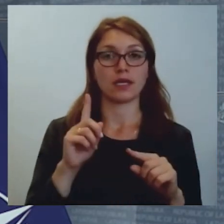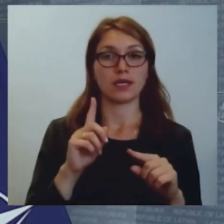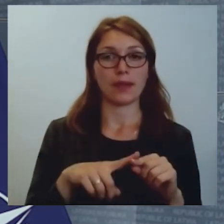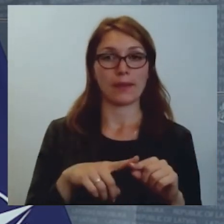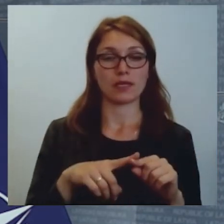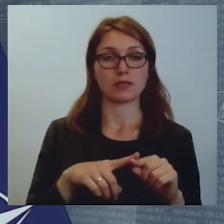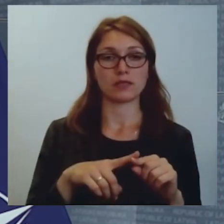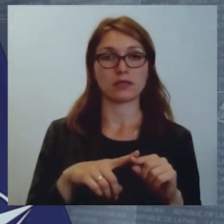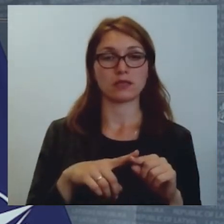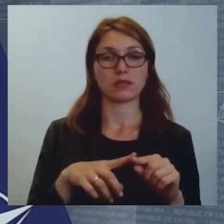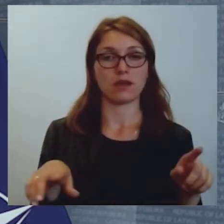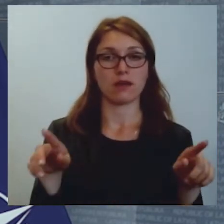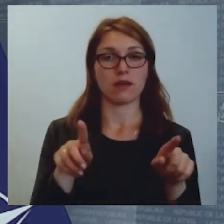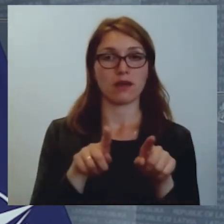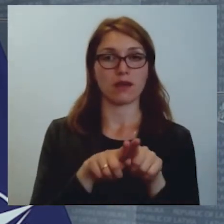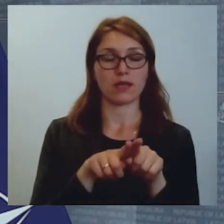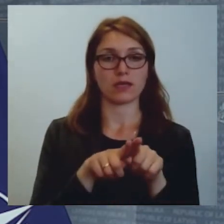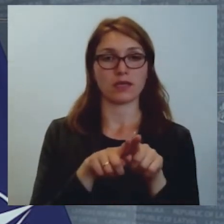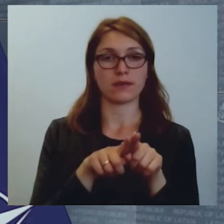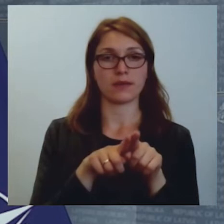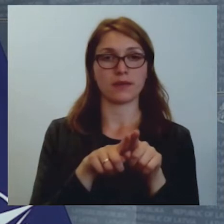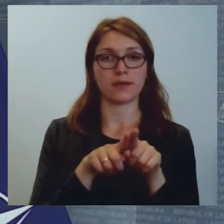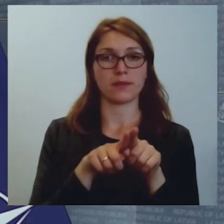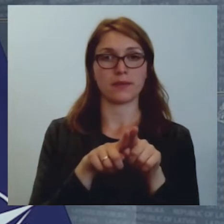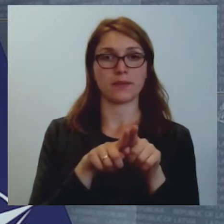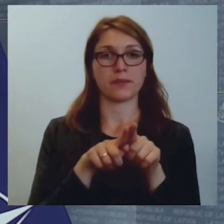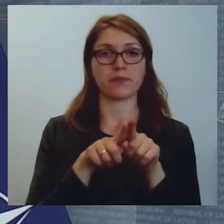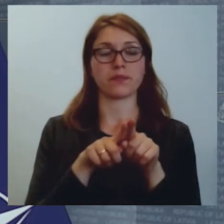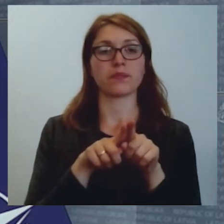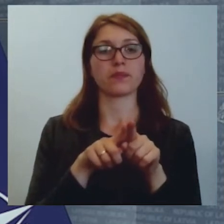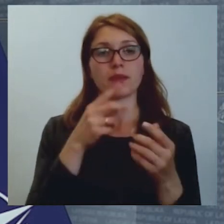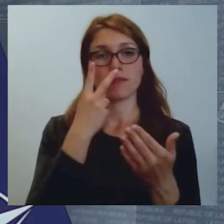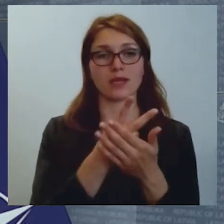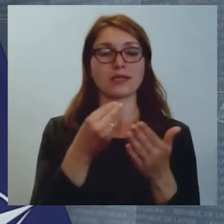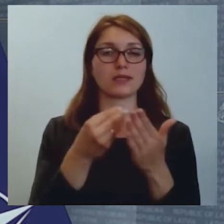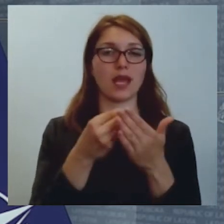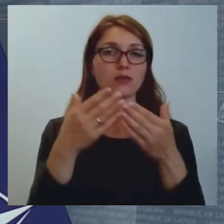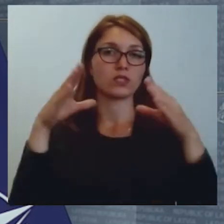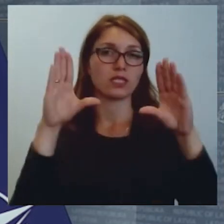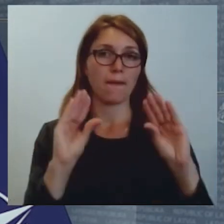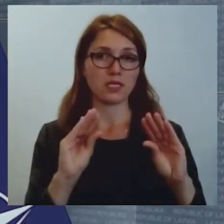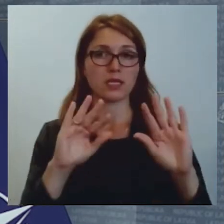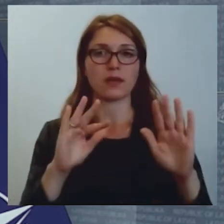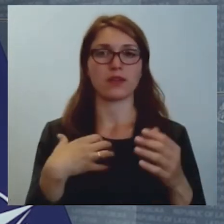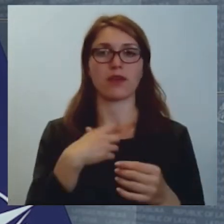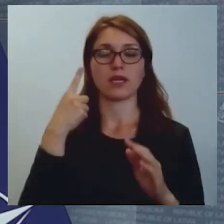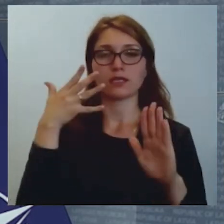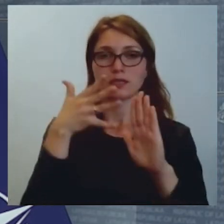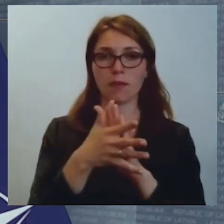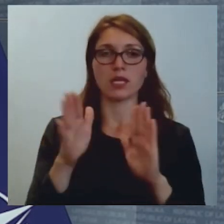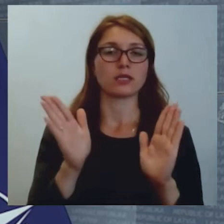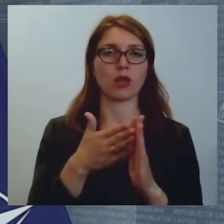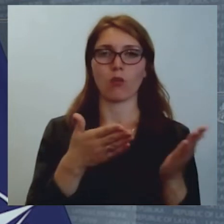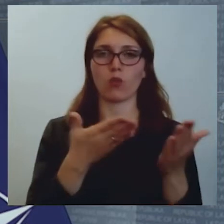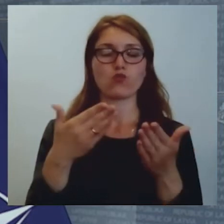protams, arī paredzēs cenu samazinājumu, bet ir jāsaprot, ka jebkurš